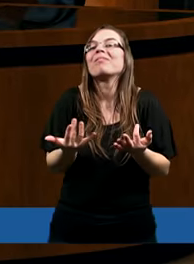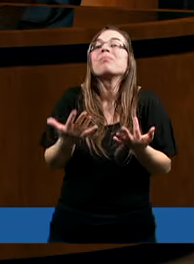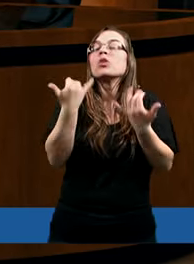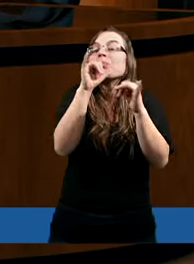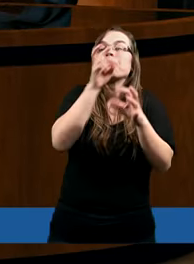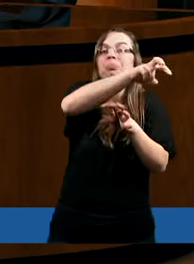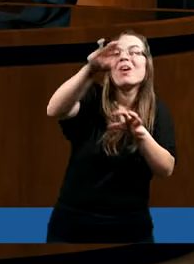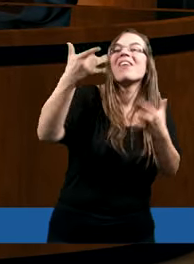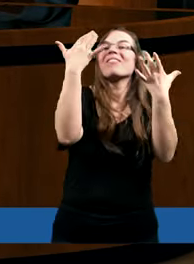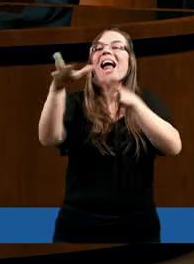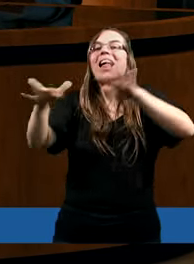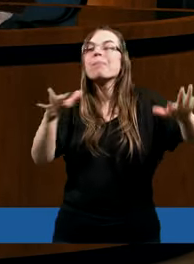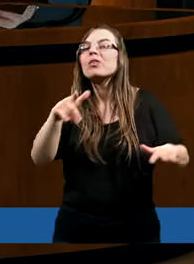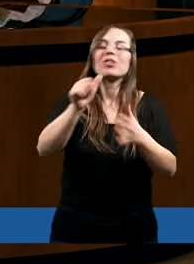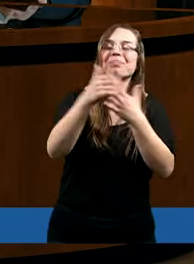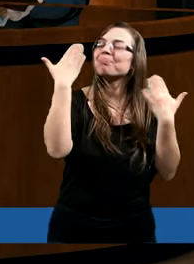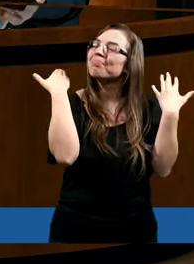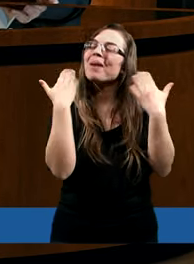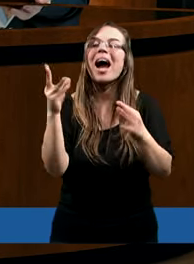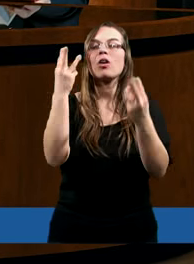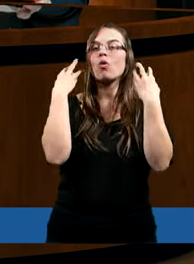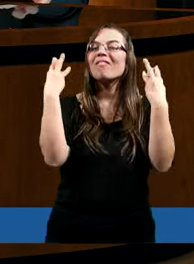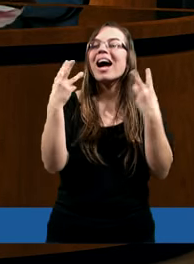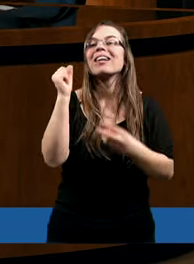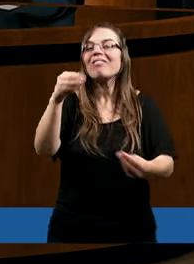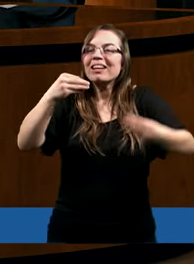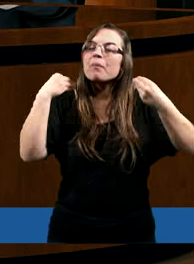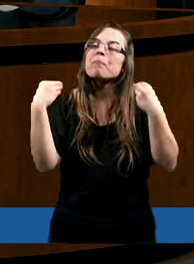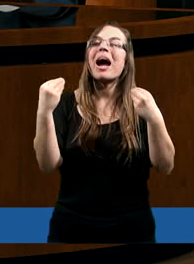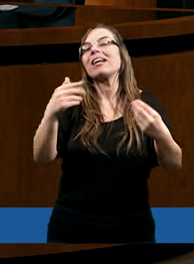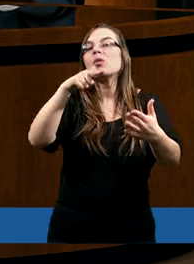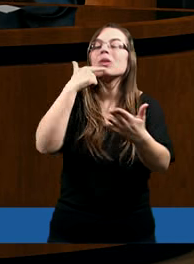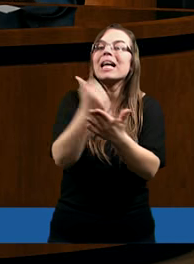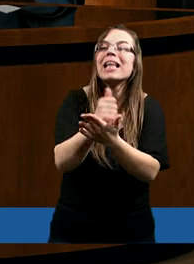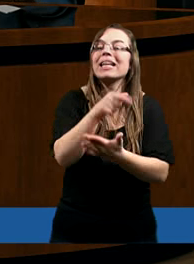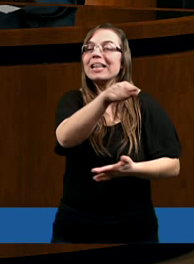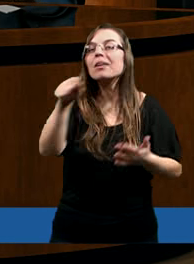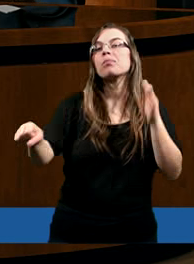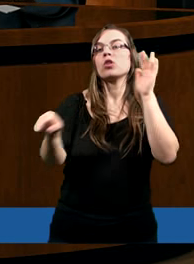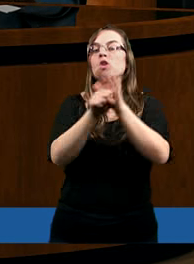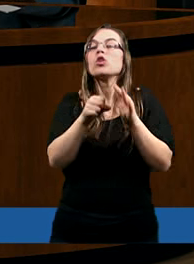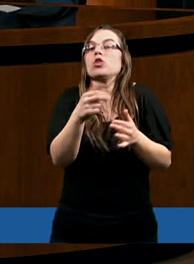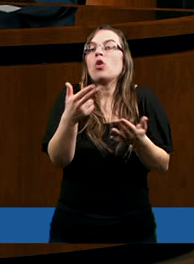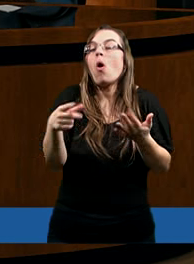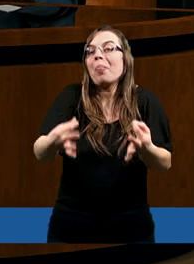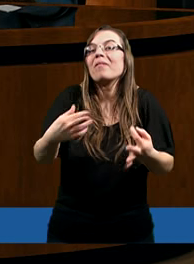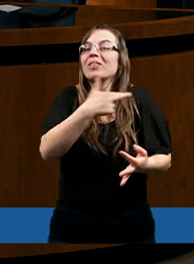miejsc. I to jest wspaniałe, że ten list ogólny dotarł i do nas w